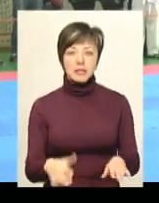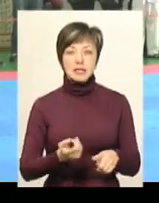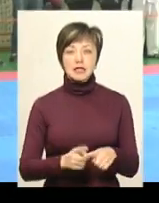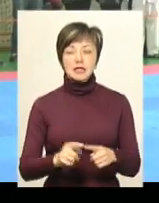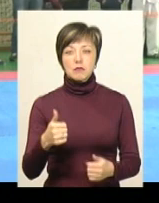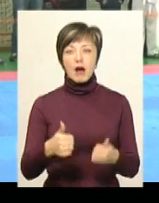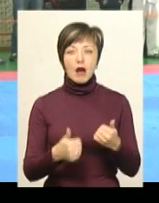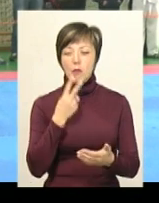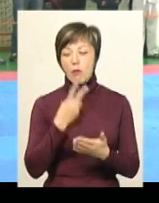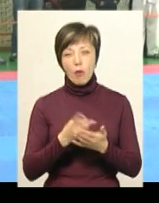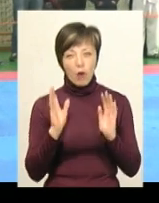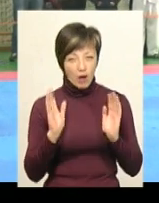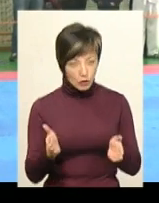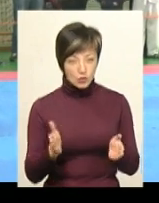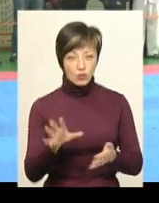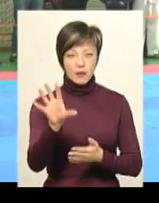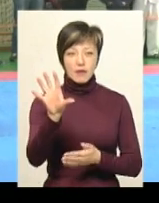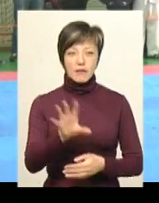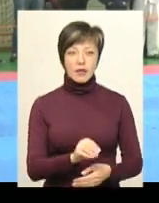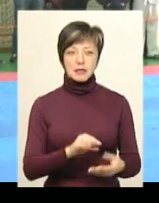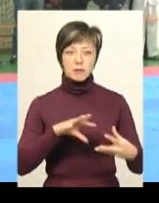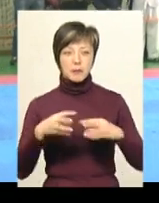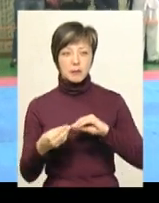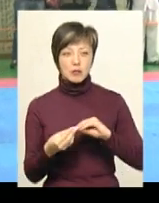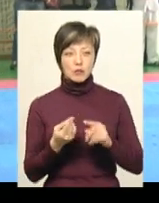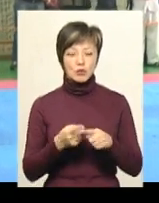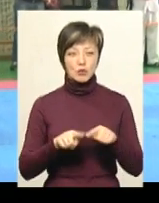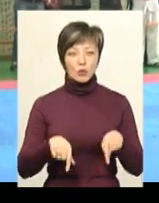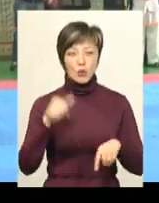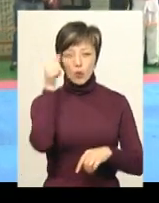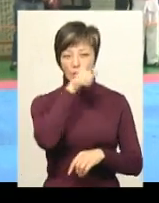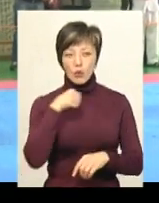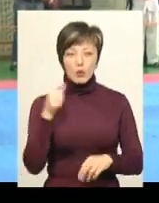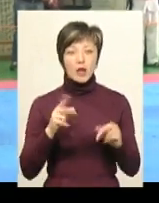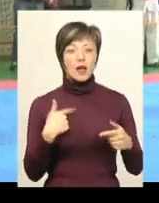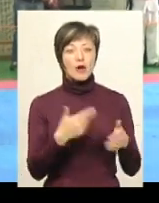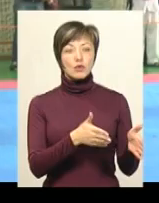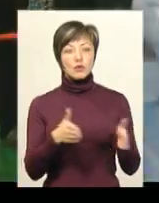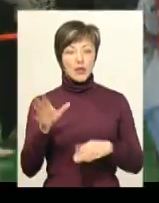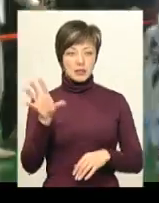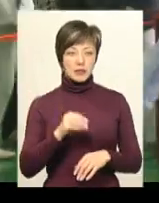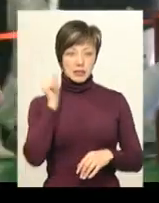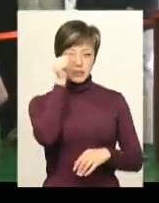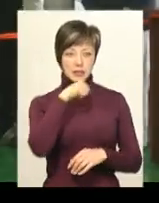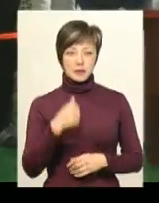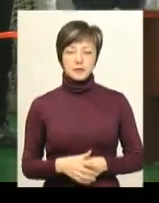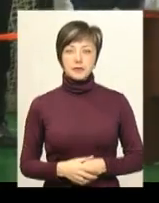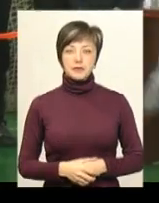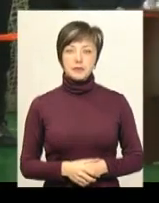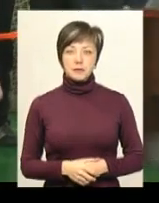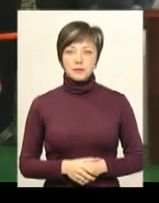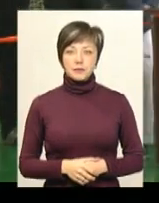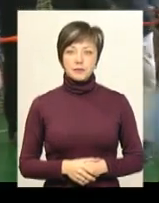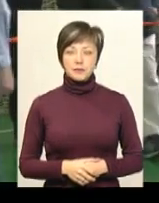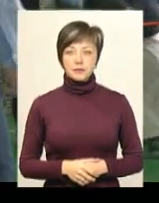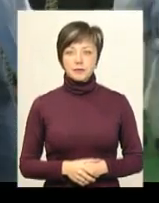змагання покажуть весь підсумок цього року і на те, як я готувалася весь цей рік». Світлана Поробок, Віктор Кривий,